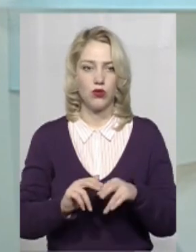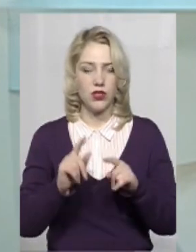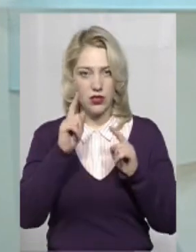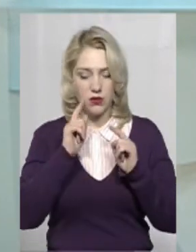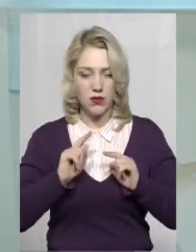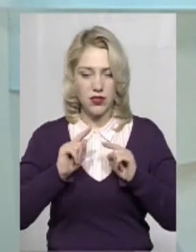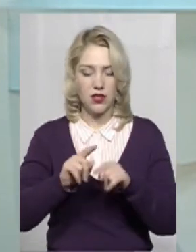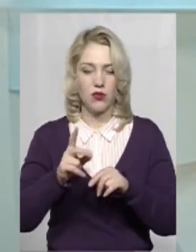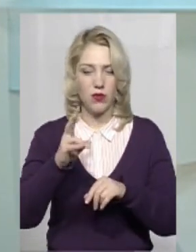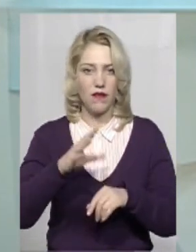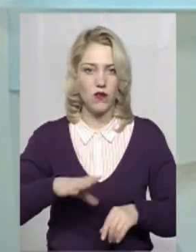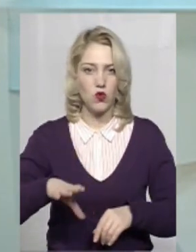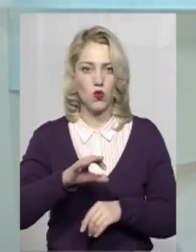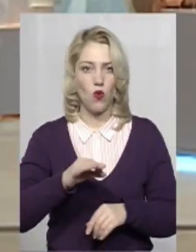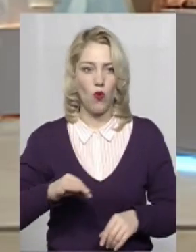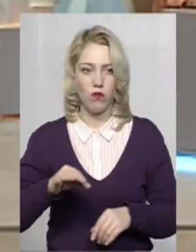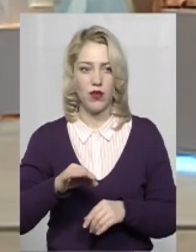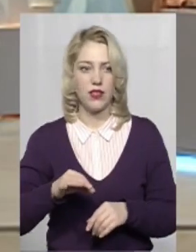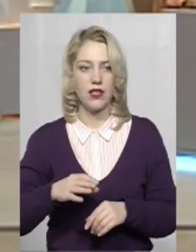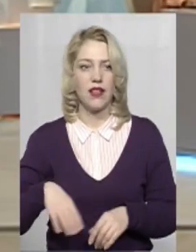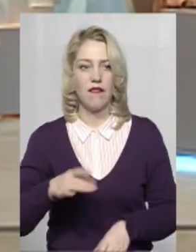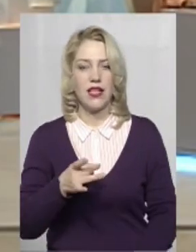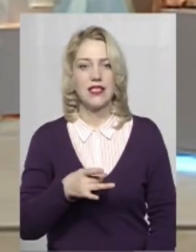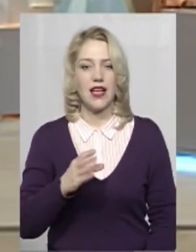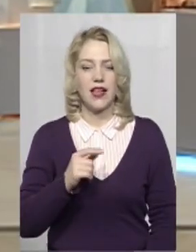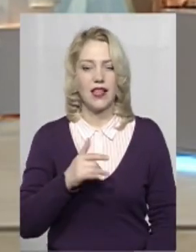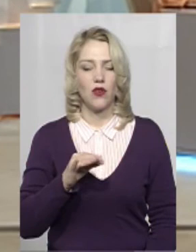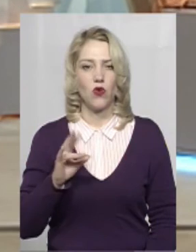прицілом на всю область і на весь регіон.